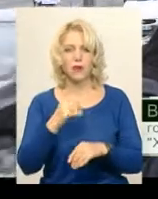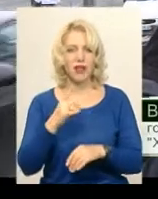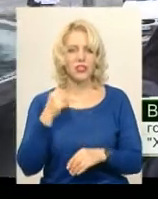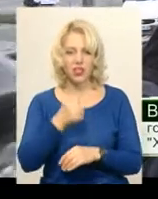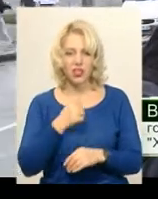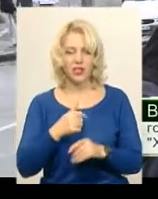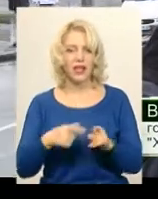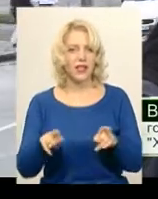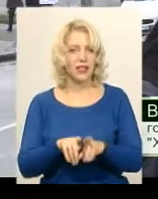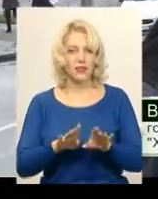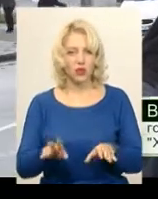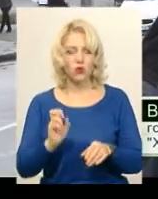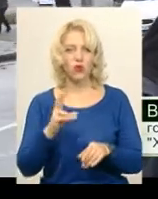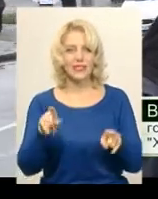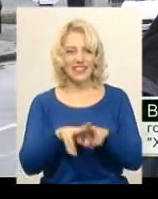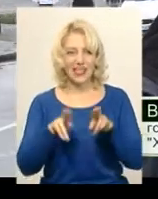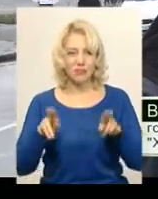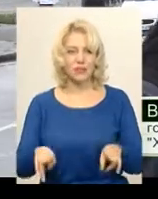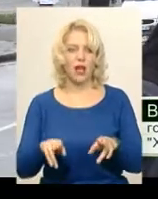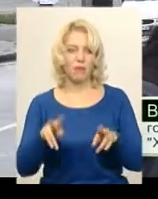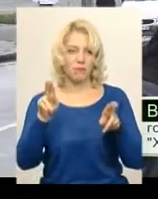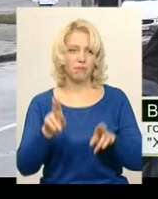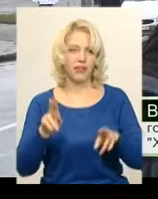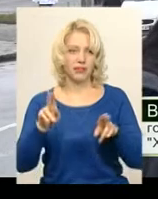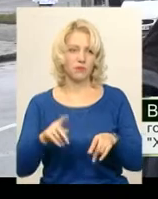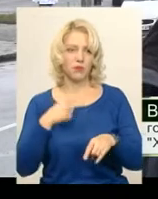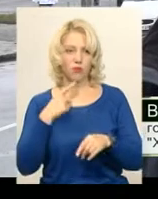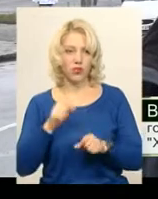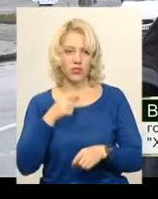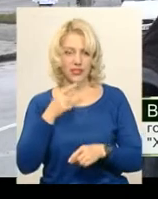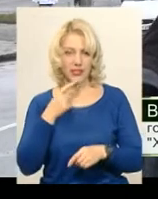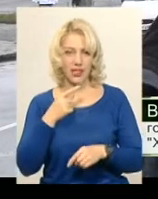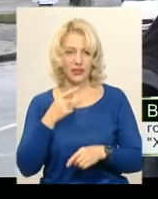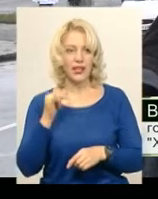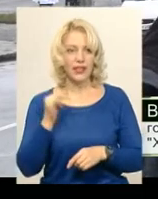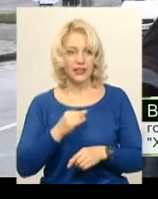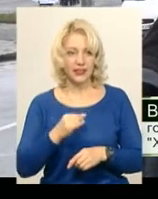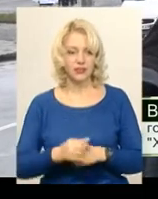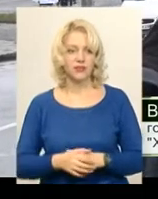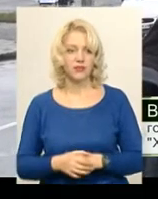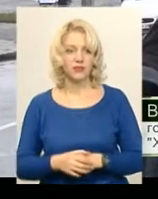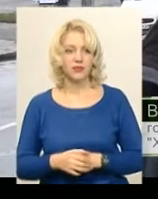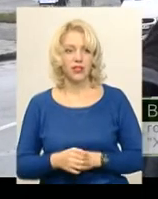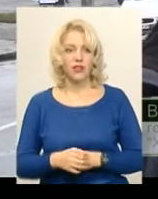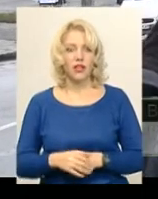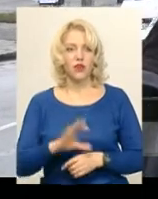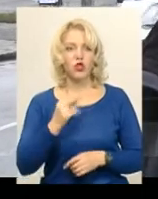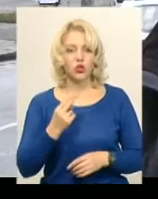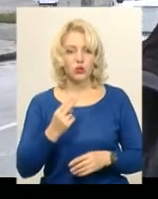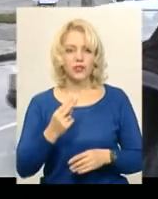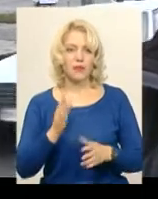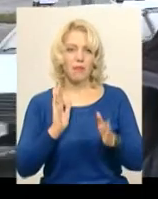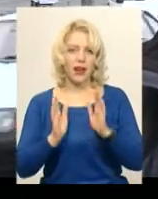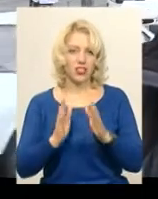таку, але з таким самим принципом, можна сказати. І в соцмережах